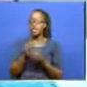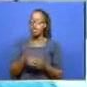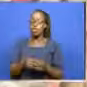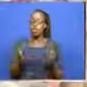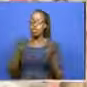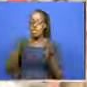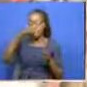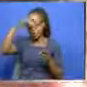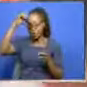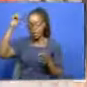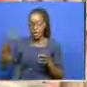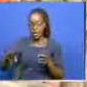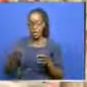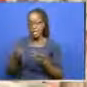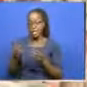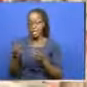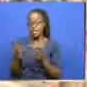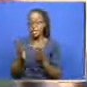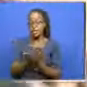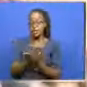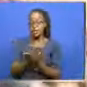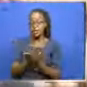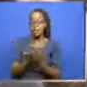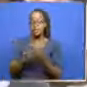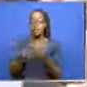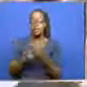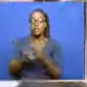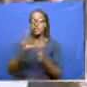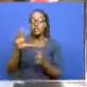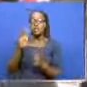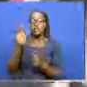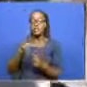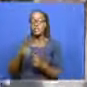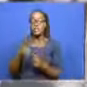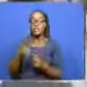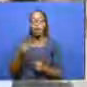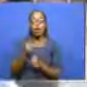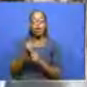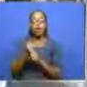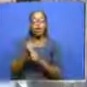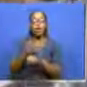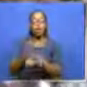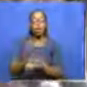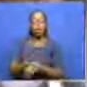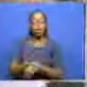juwakali, huku miunguni mwao asilimia sabina tano, wameshapata ajira.